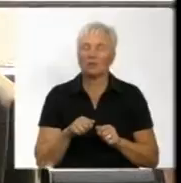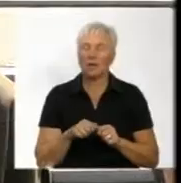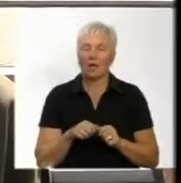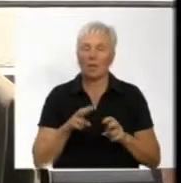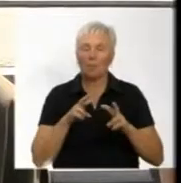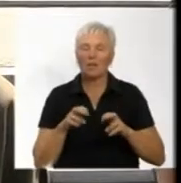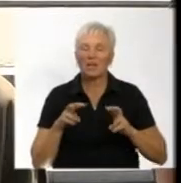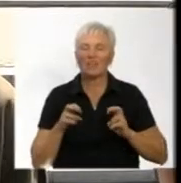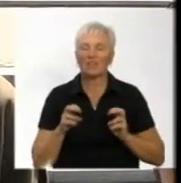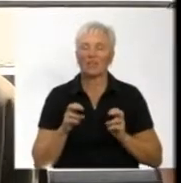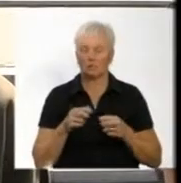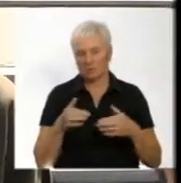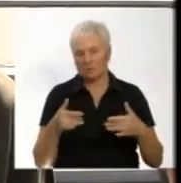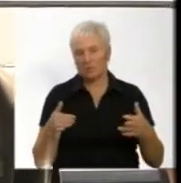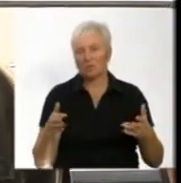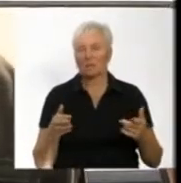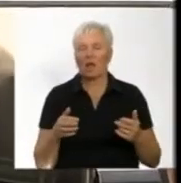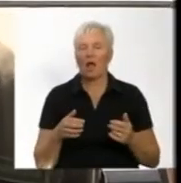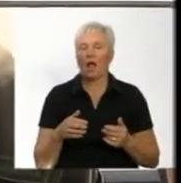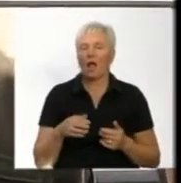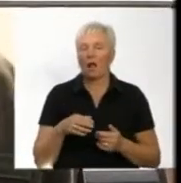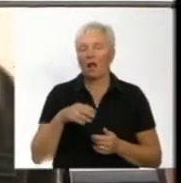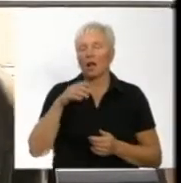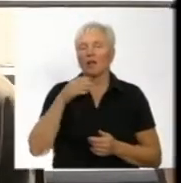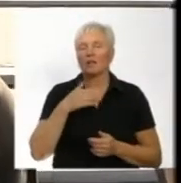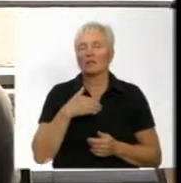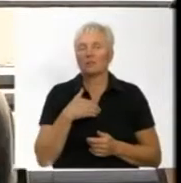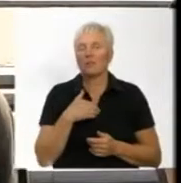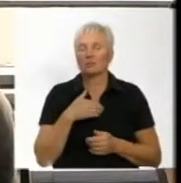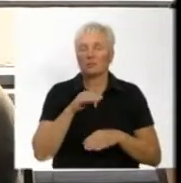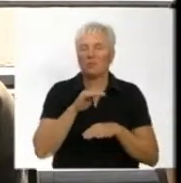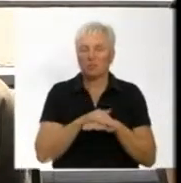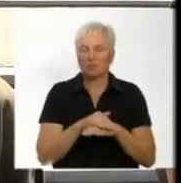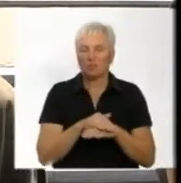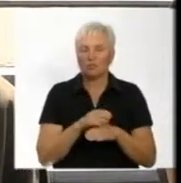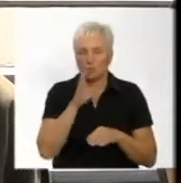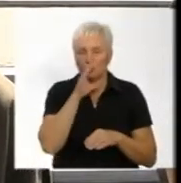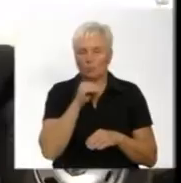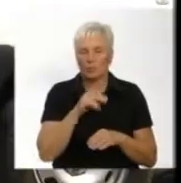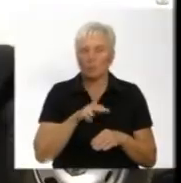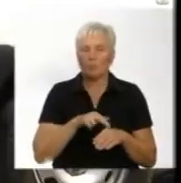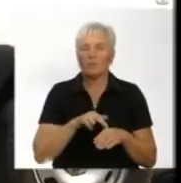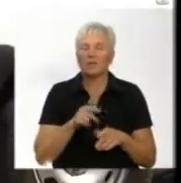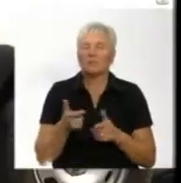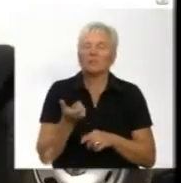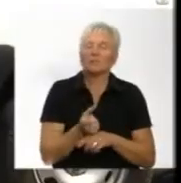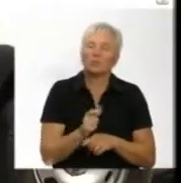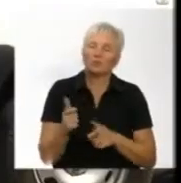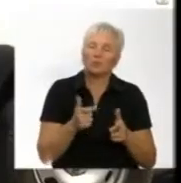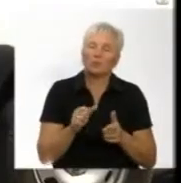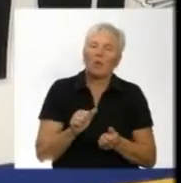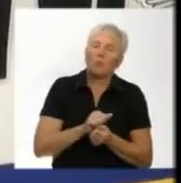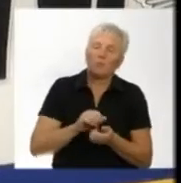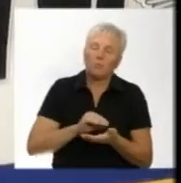перевірок всяких і так далі. Ось значить, що здання більш практична частина. Поліція там, вони більш готуються бумажно,